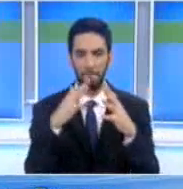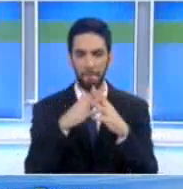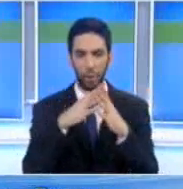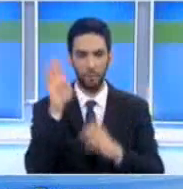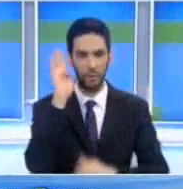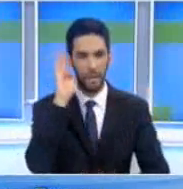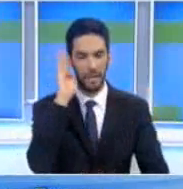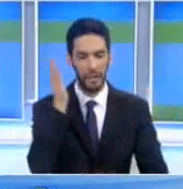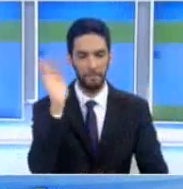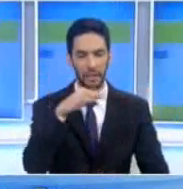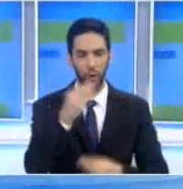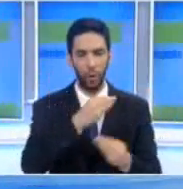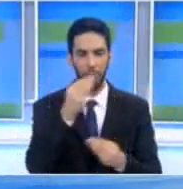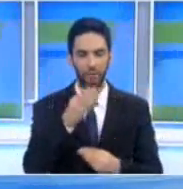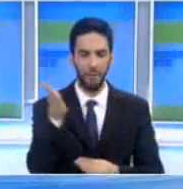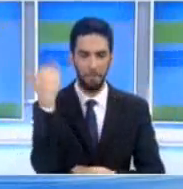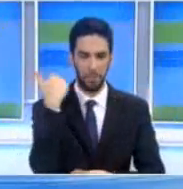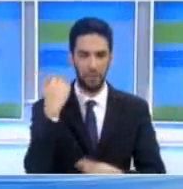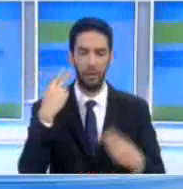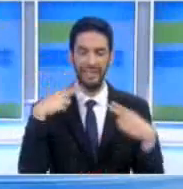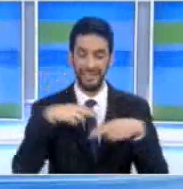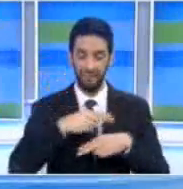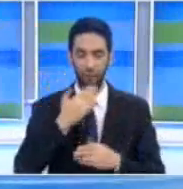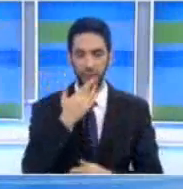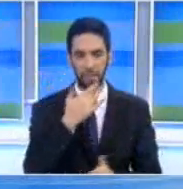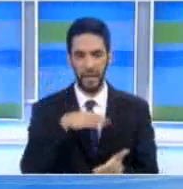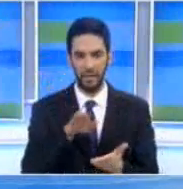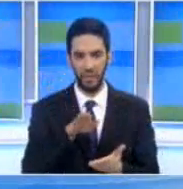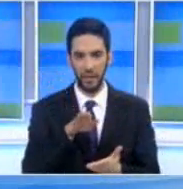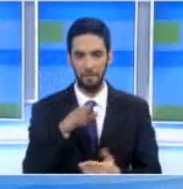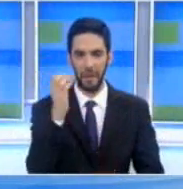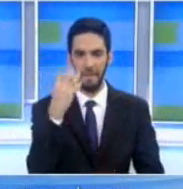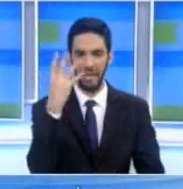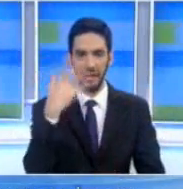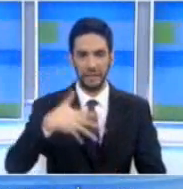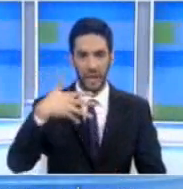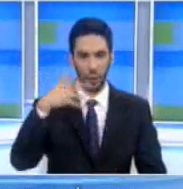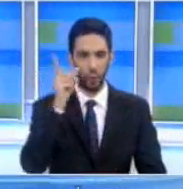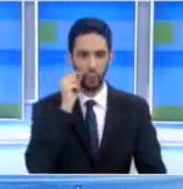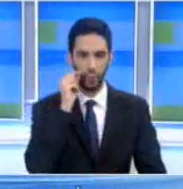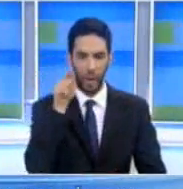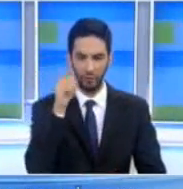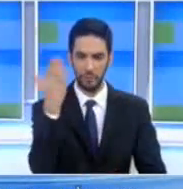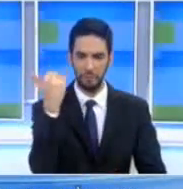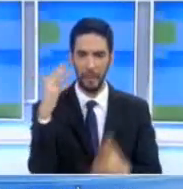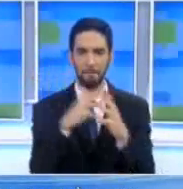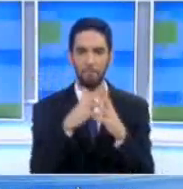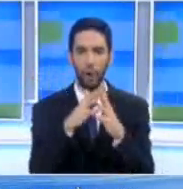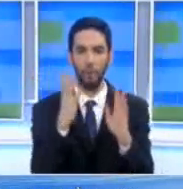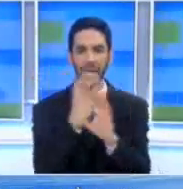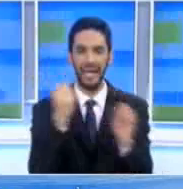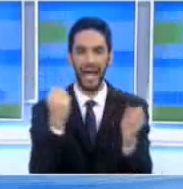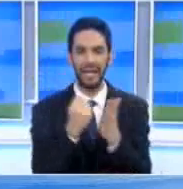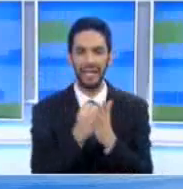ασφάλειας του Τραμπ μετά το σκάνδαλο που οδήγησε στην παρέτηση του Michael Flynn. Ο 54χρονος Max Master υπηρέτησε στο